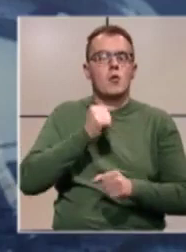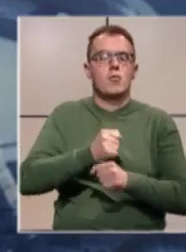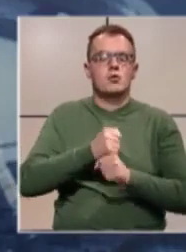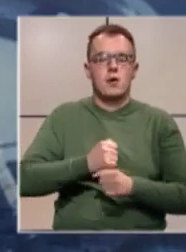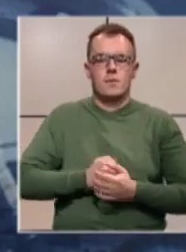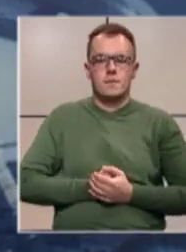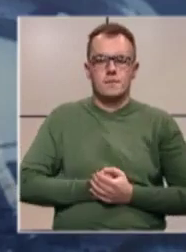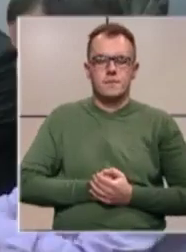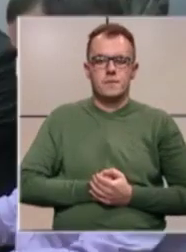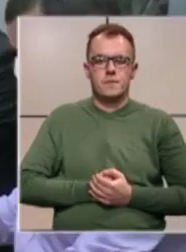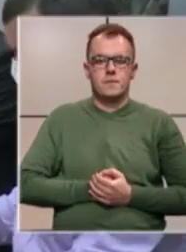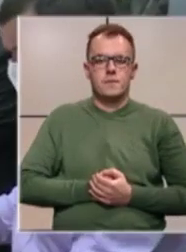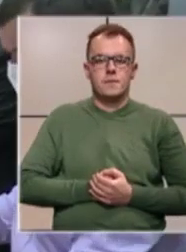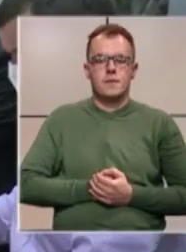posao.